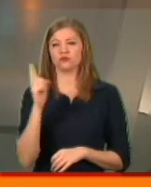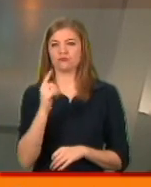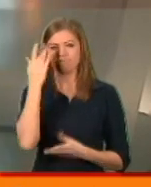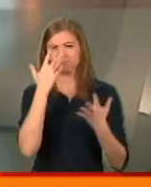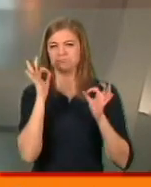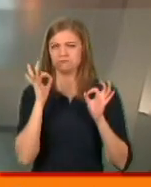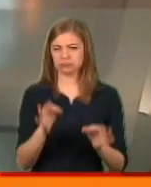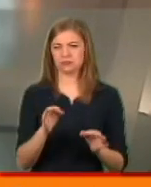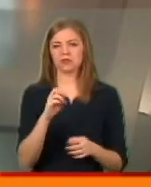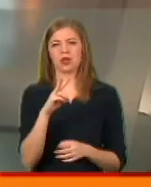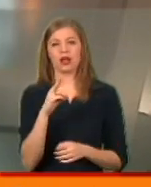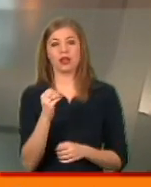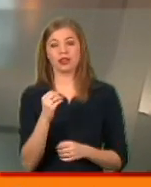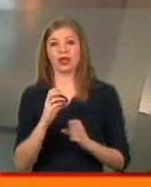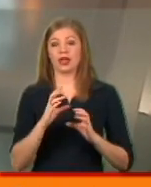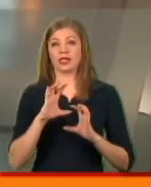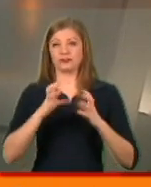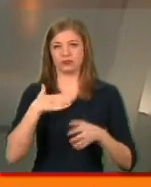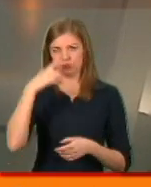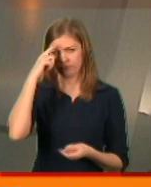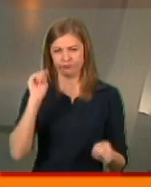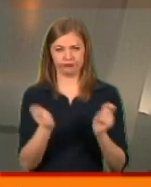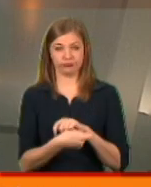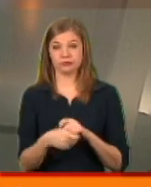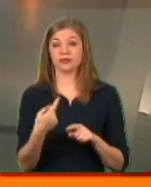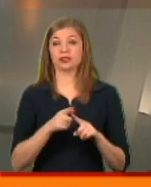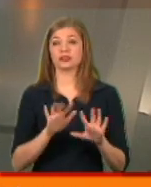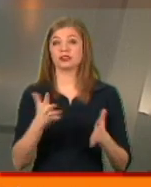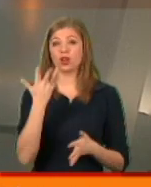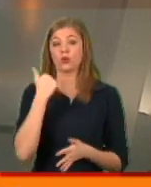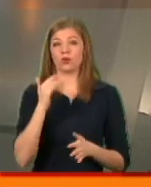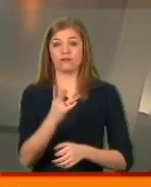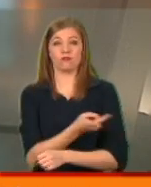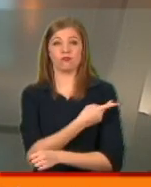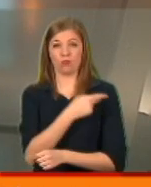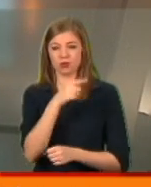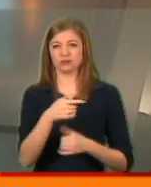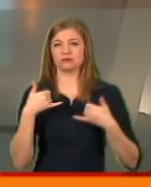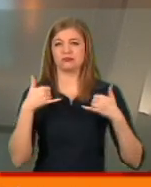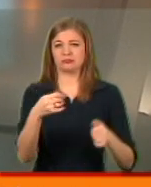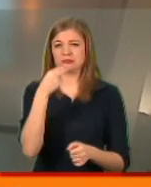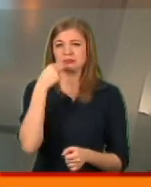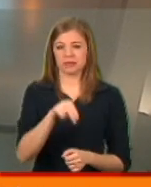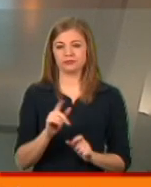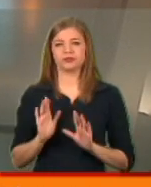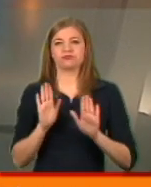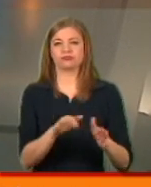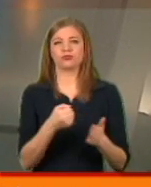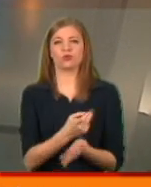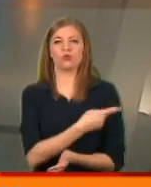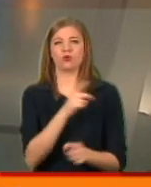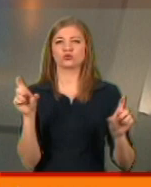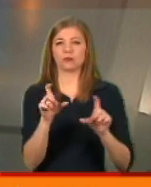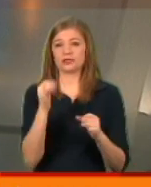глобально. Утім, світ у мої голові перекинувся. Це сталося, коли я польськими гладенькими дорогами доїхав до польського